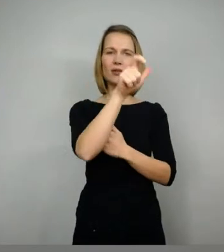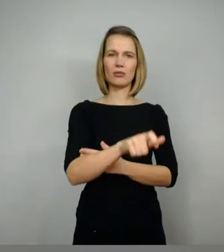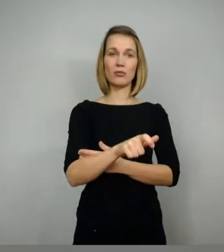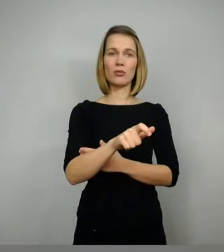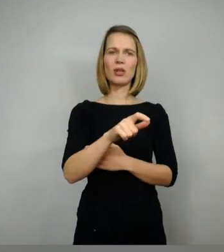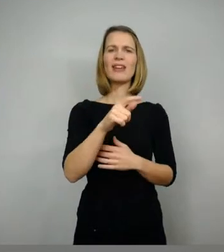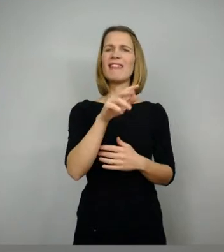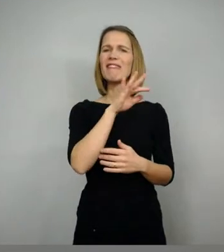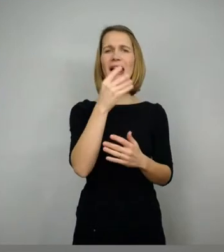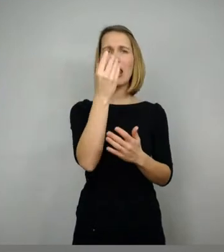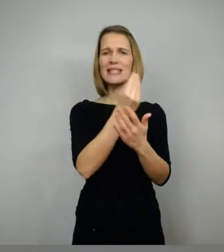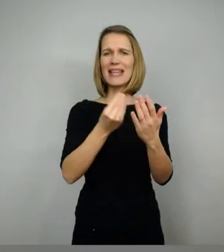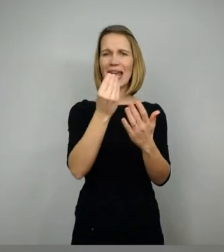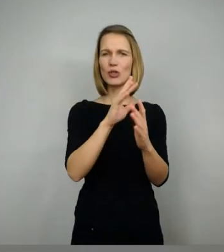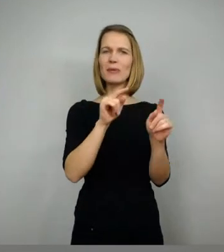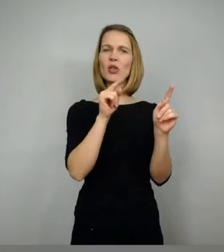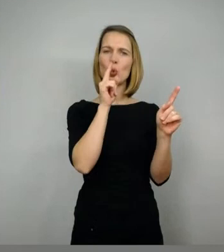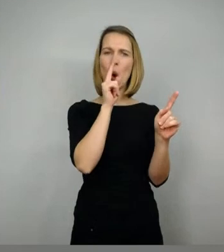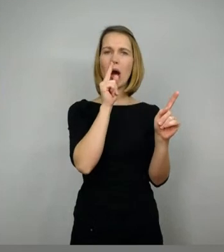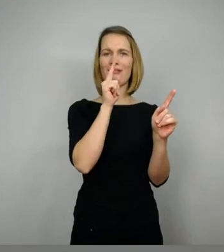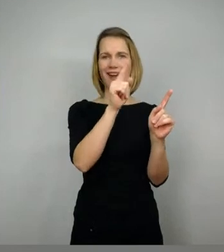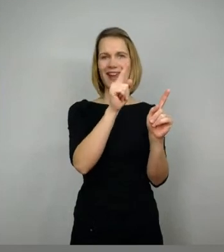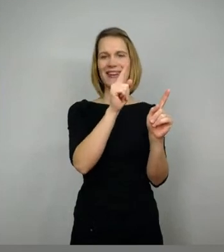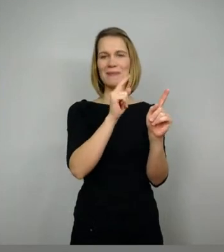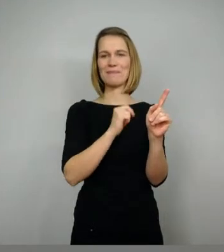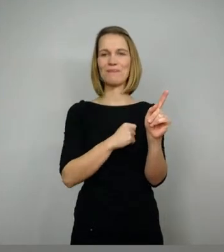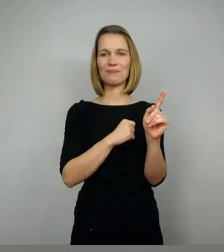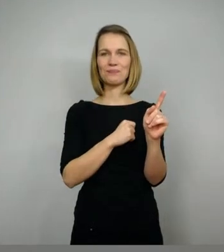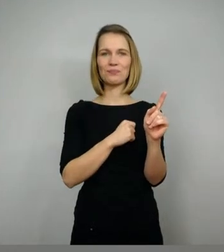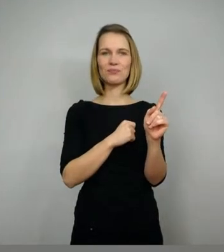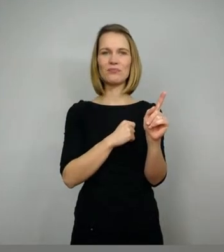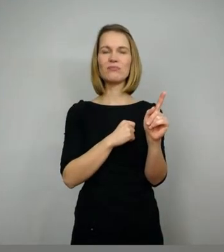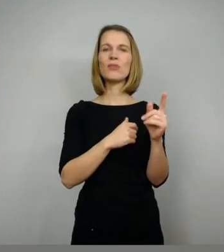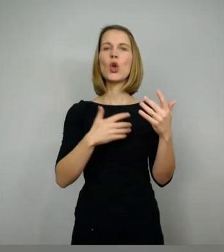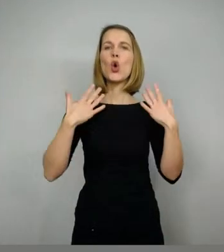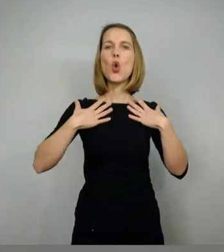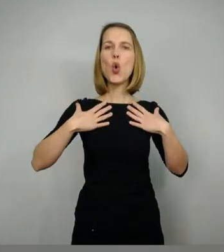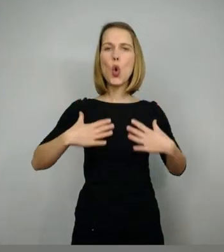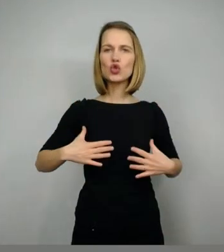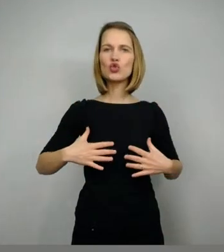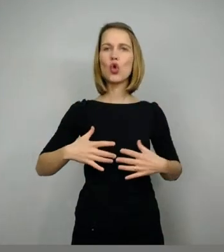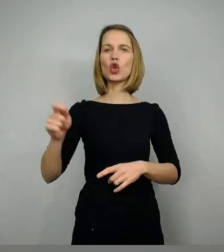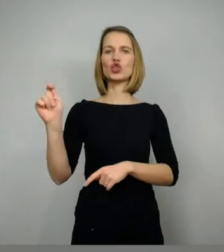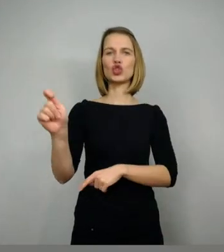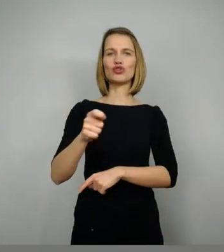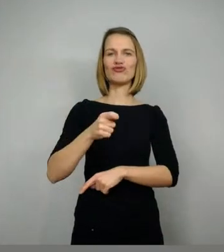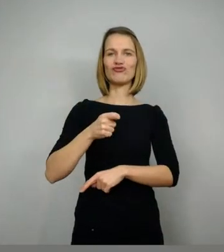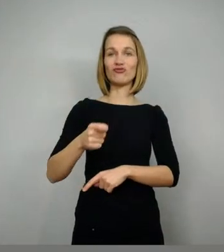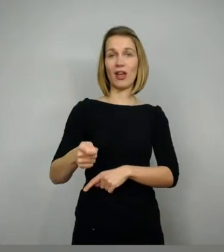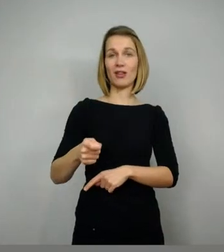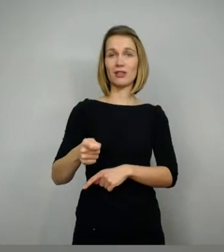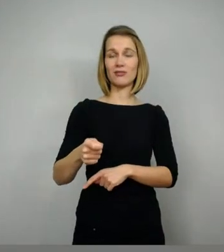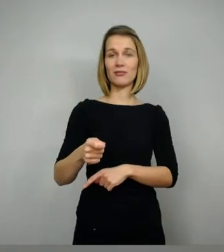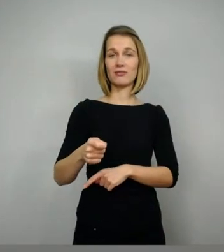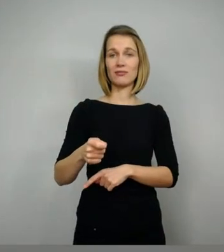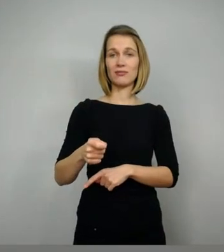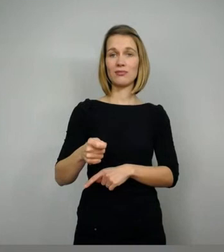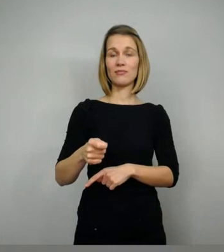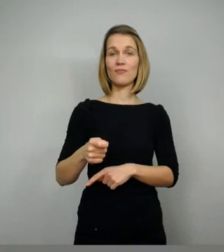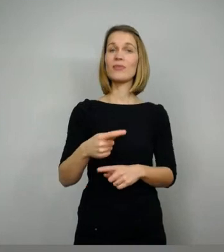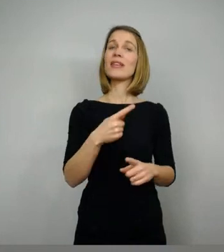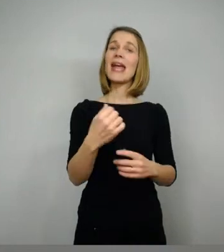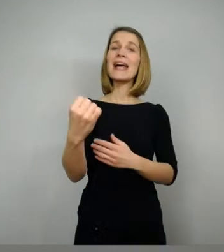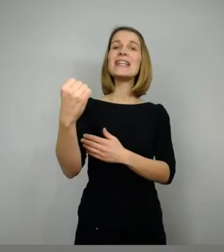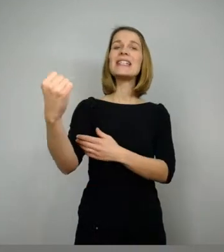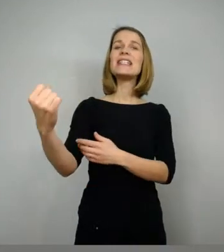Hundeshagischen Kodex, wo ihr ihn mal seht in Rüstung mit Schwert. Ja, und Siegfried ist der Held des Liebe